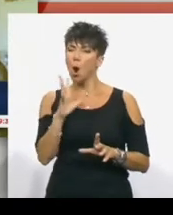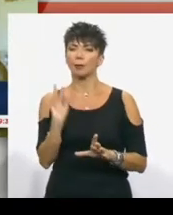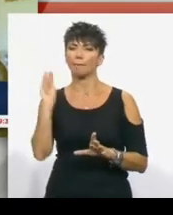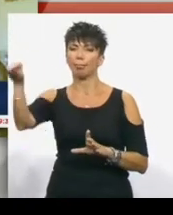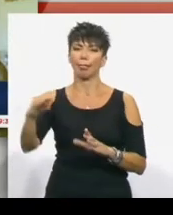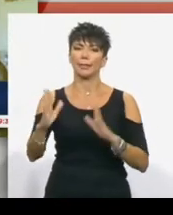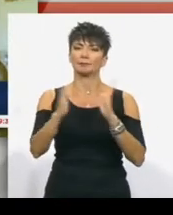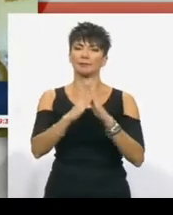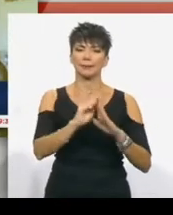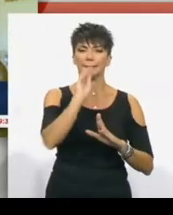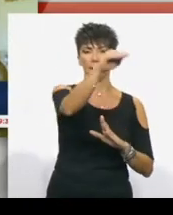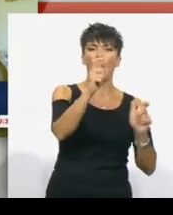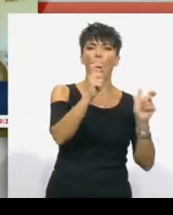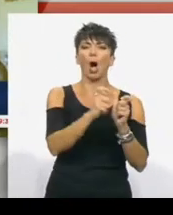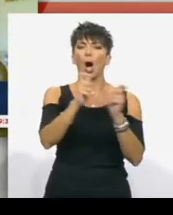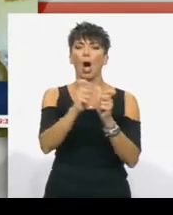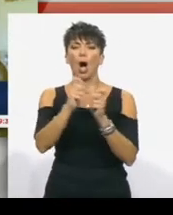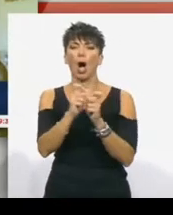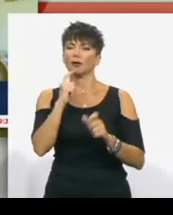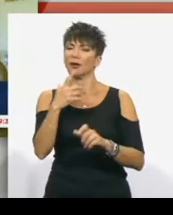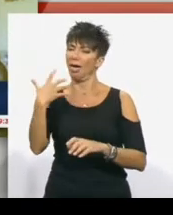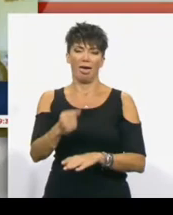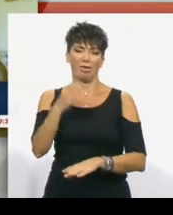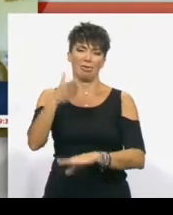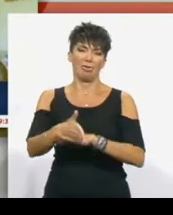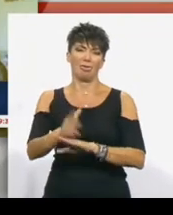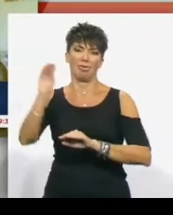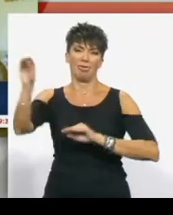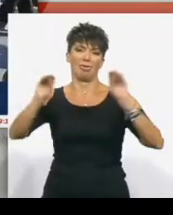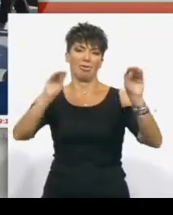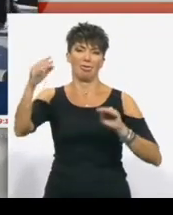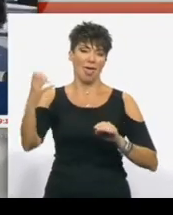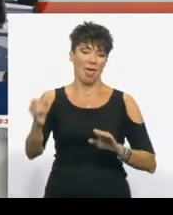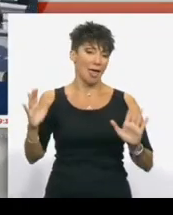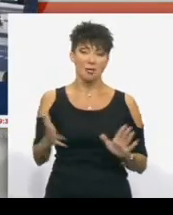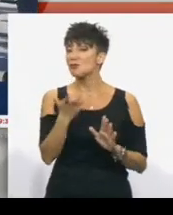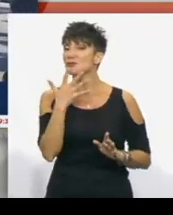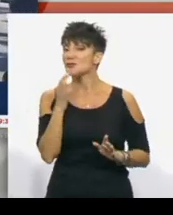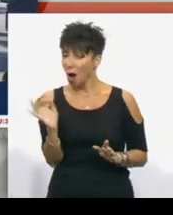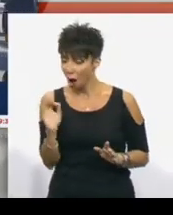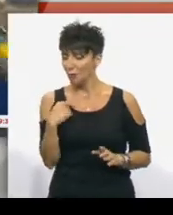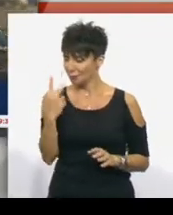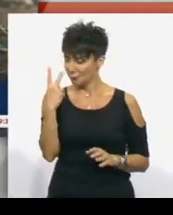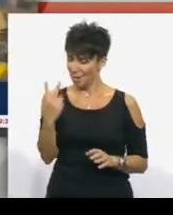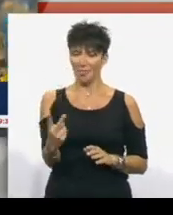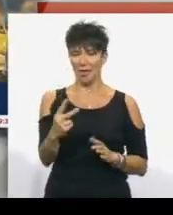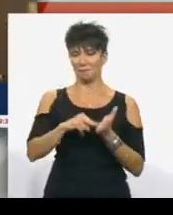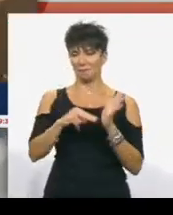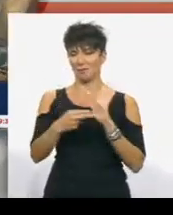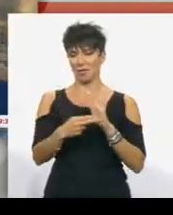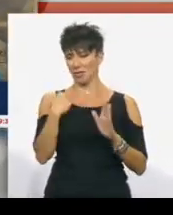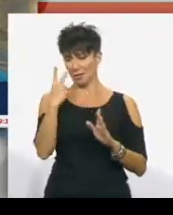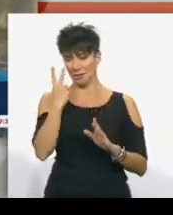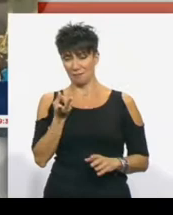στα διάφορα χωριά που έχουν νοικιάσει άνθρωποι που δικαιούνται άσυλο. Γιατί έχω προσέξει μετανάστες και